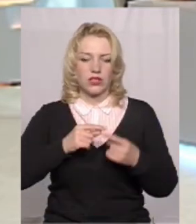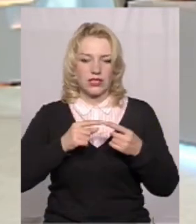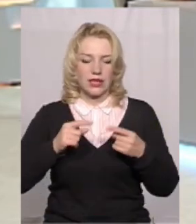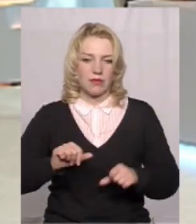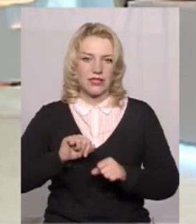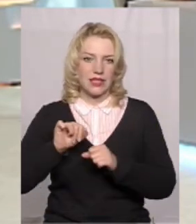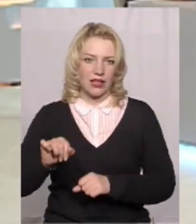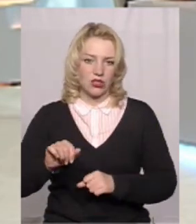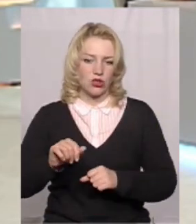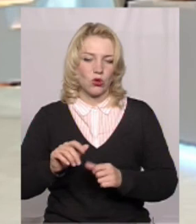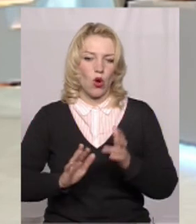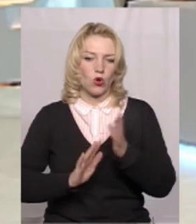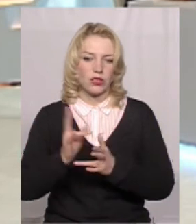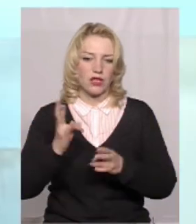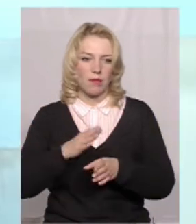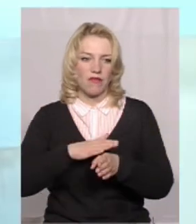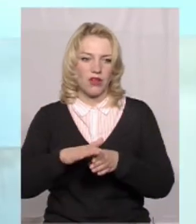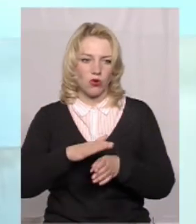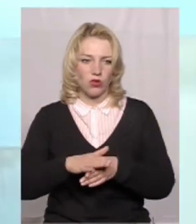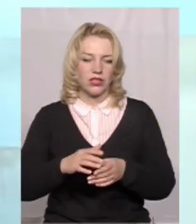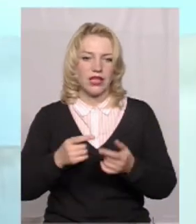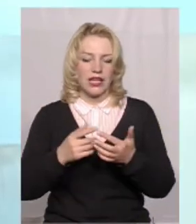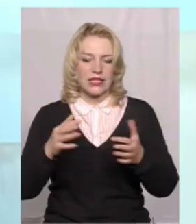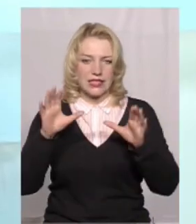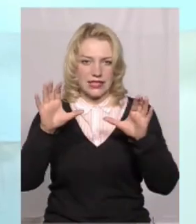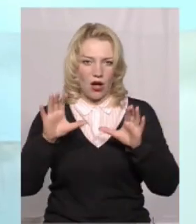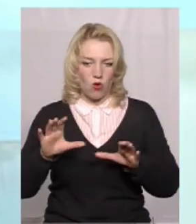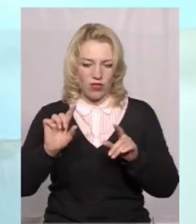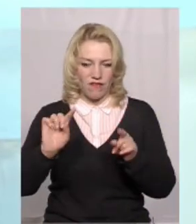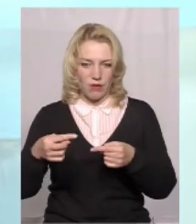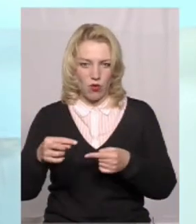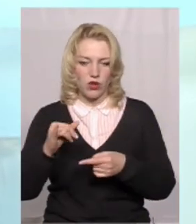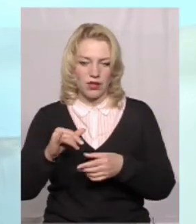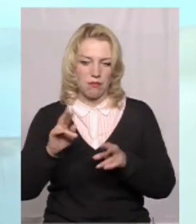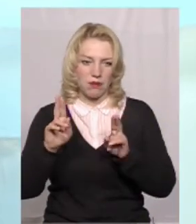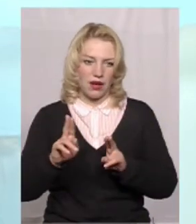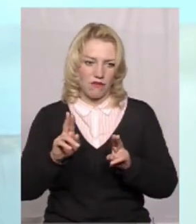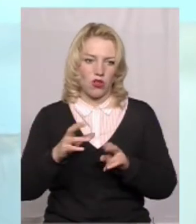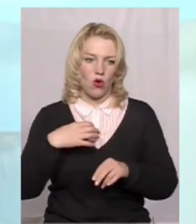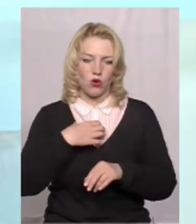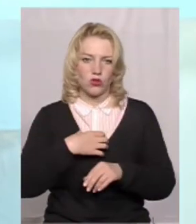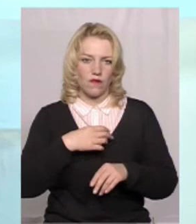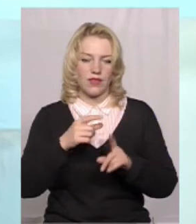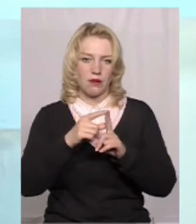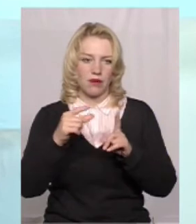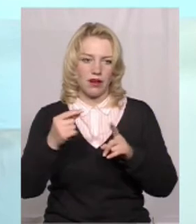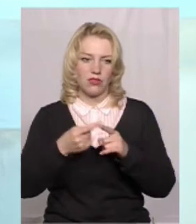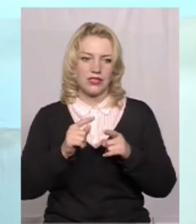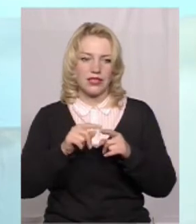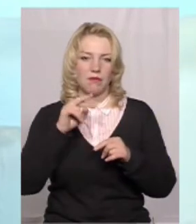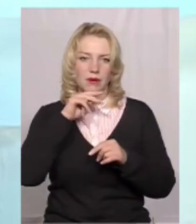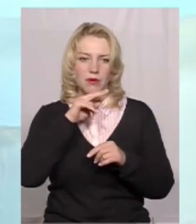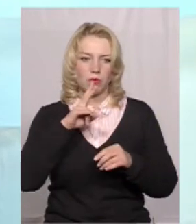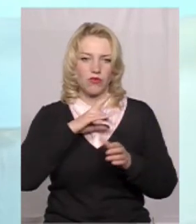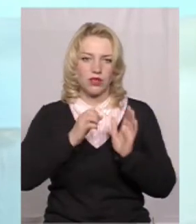захисту рослин, потрібно виконувати ряд вимог законодавства і правил. В першу чергу, основне правило – це препарати